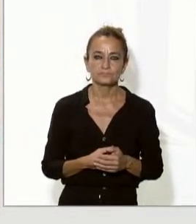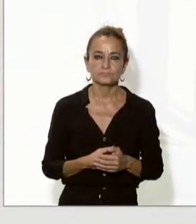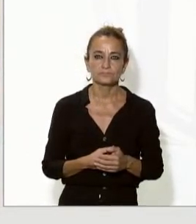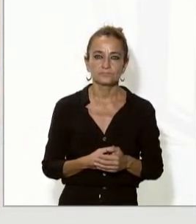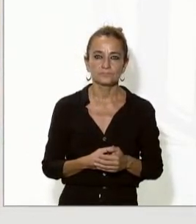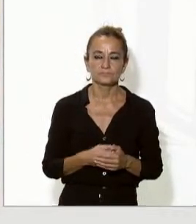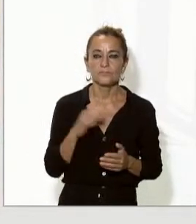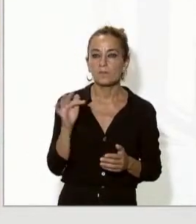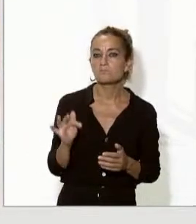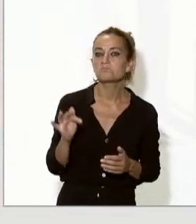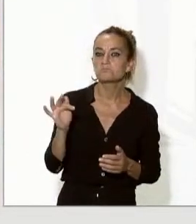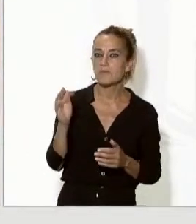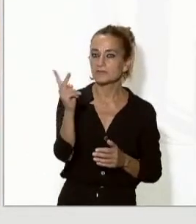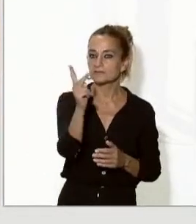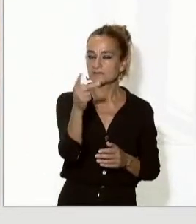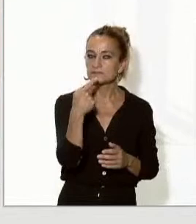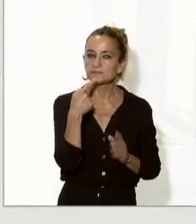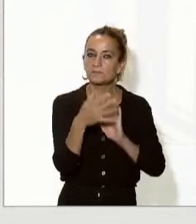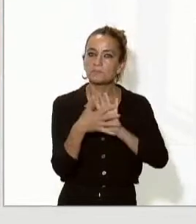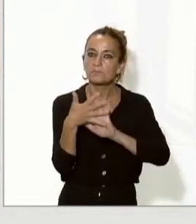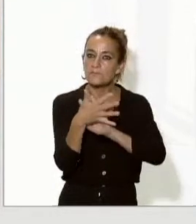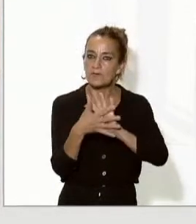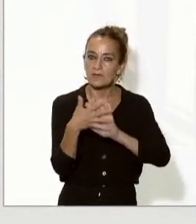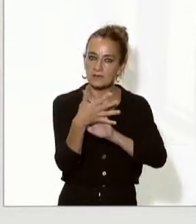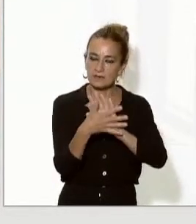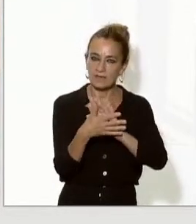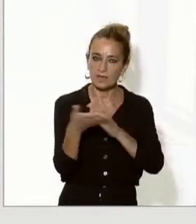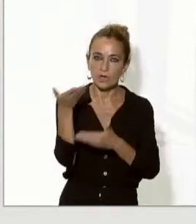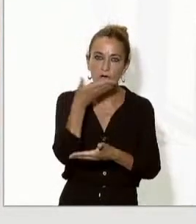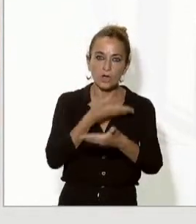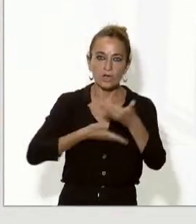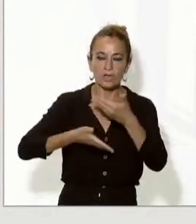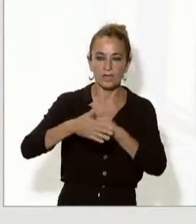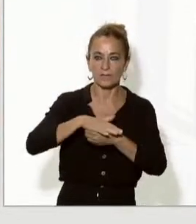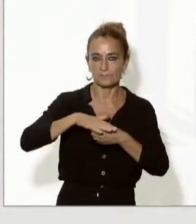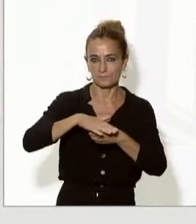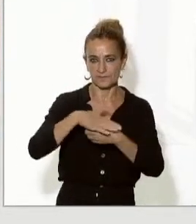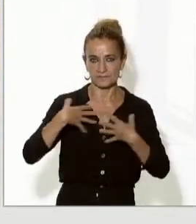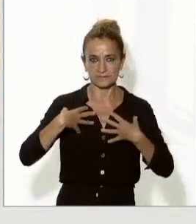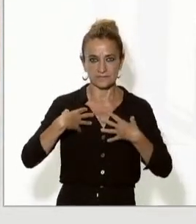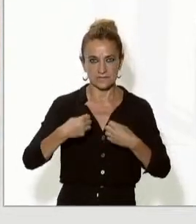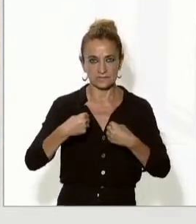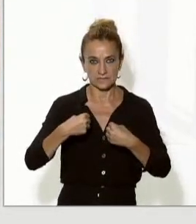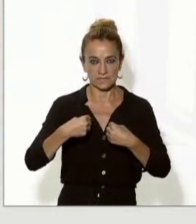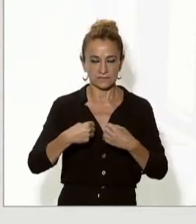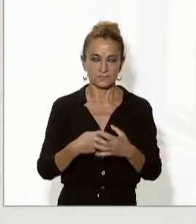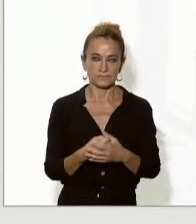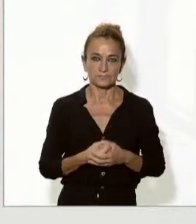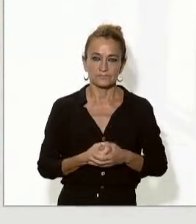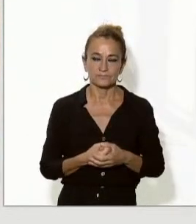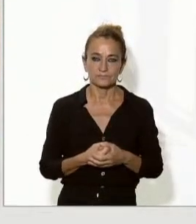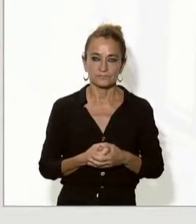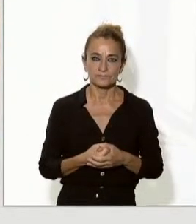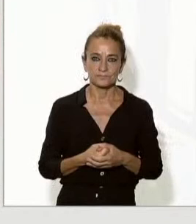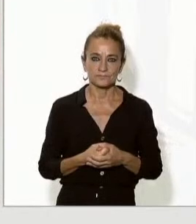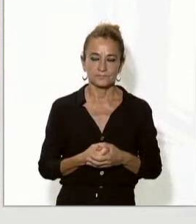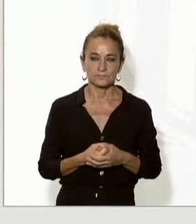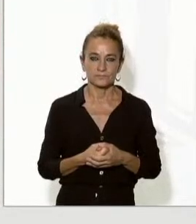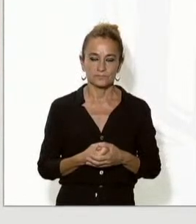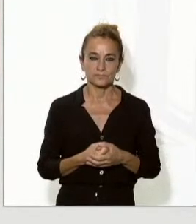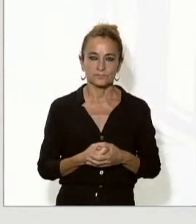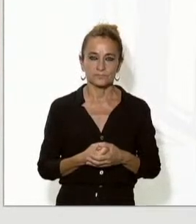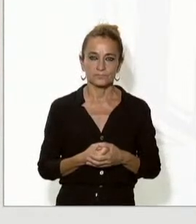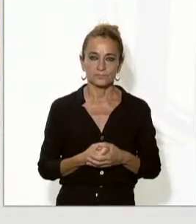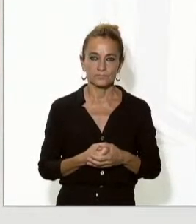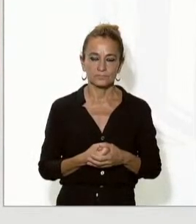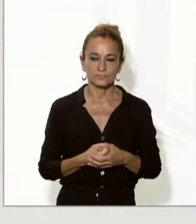I, a més a més, han parlat vostès de col·laboració en l'àmbit sanitari. S'ha parlat sempre d'intentar que en molts àmbits